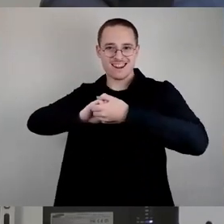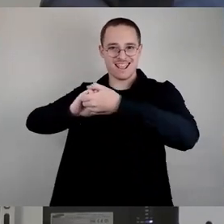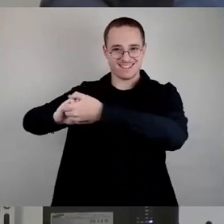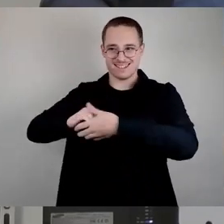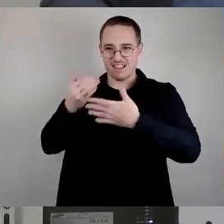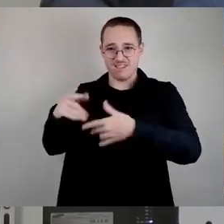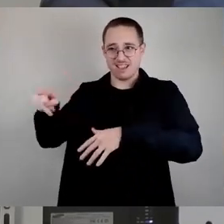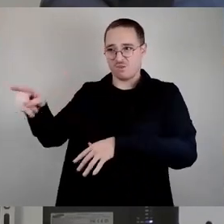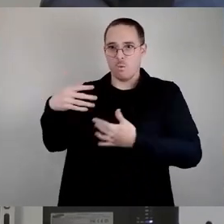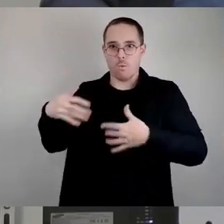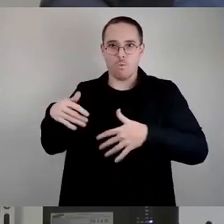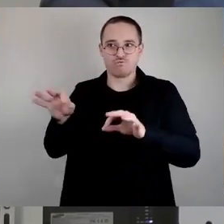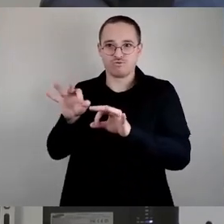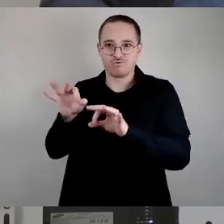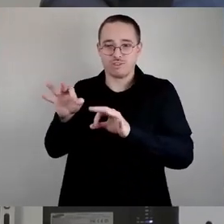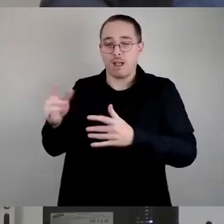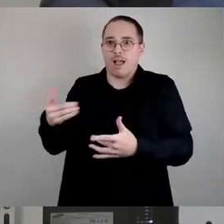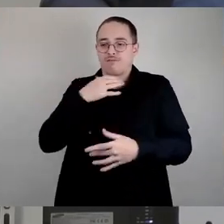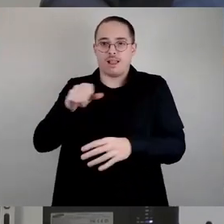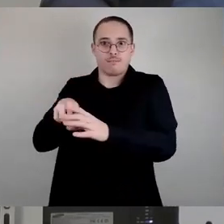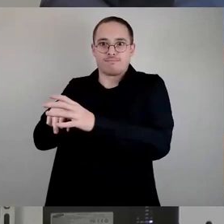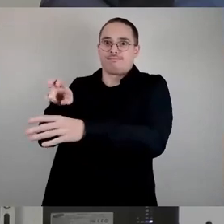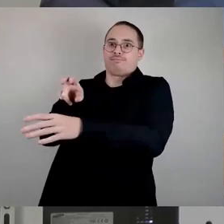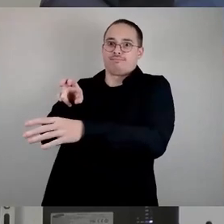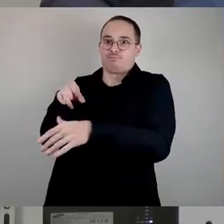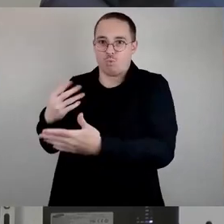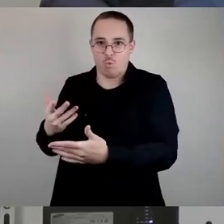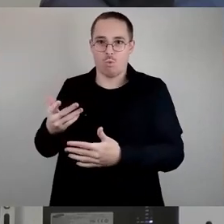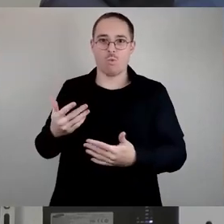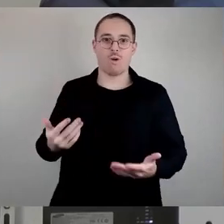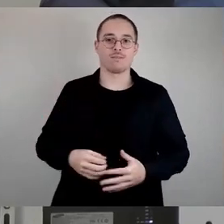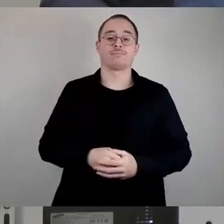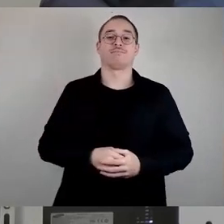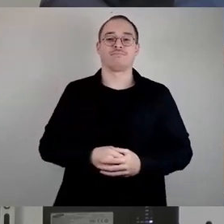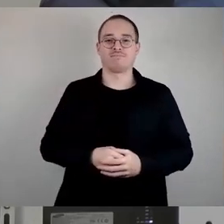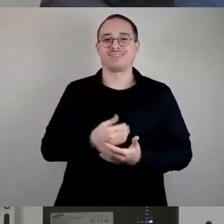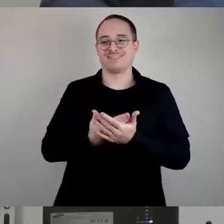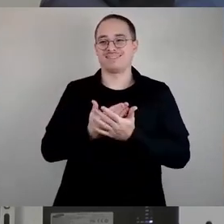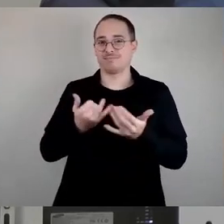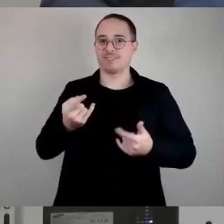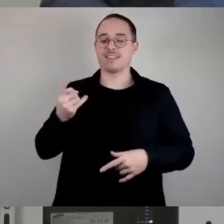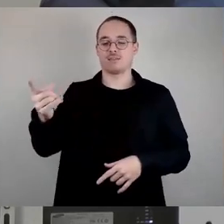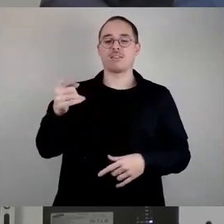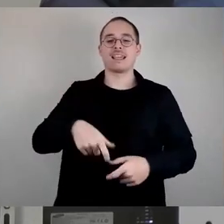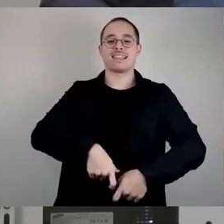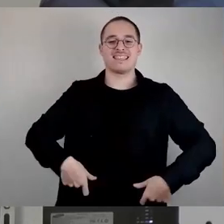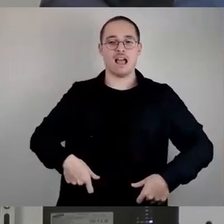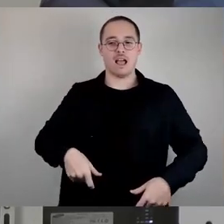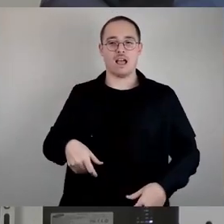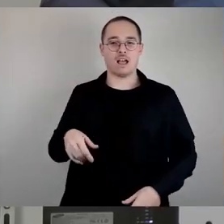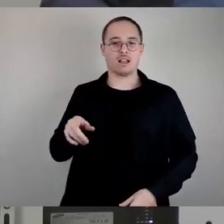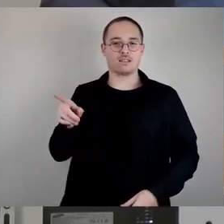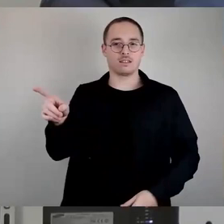hat, nämlich eine Formel beschließen zu lassen, die eine Preiserhöhung bei den Kitas vorsieht, um dann zu staunen, dass die